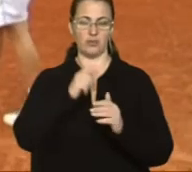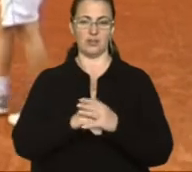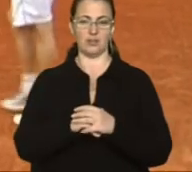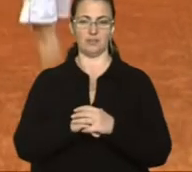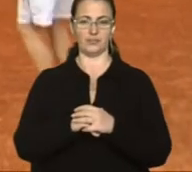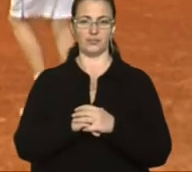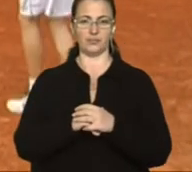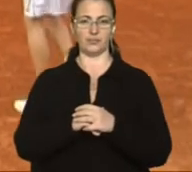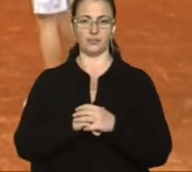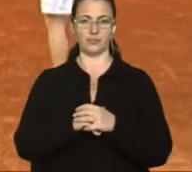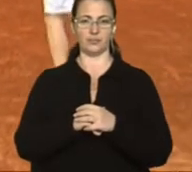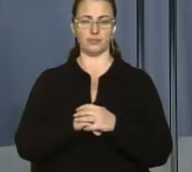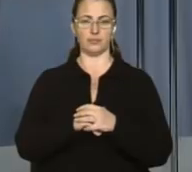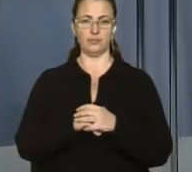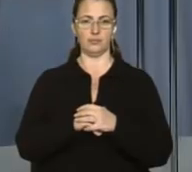Володимир Стадник, ЮА Львів.